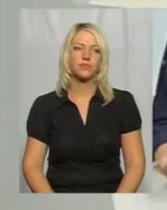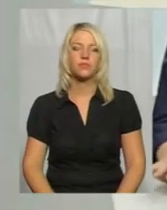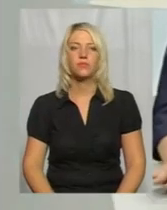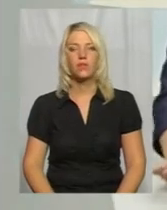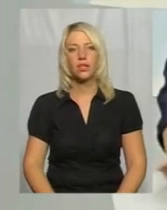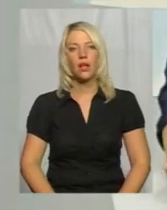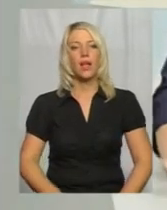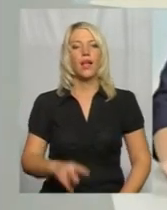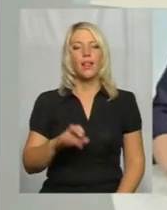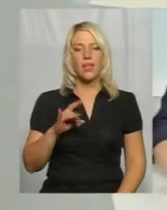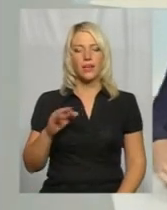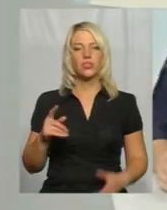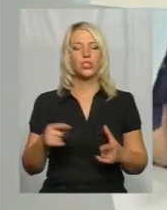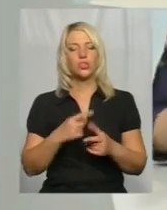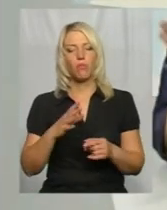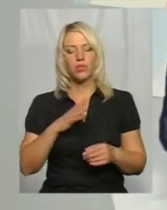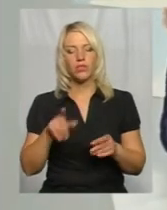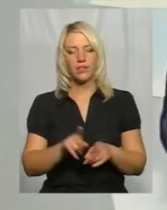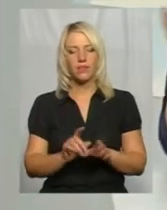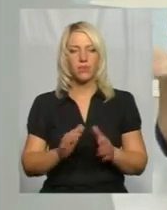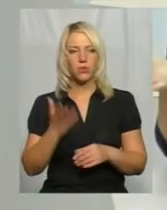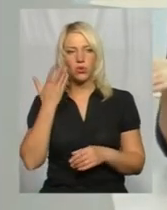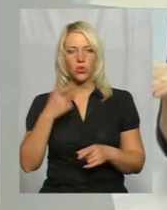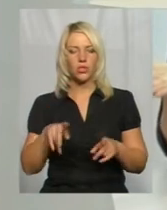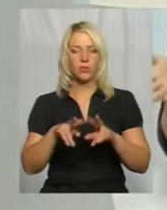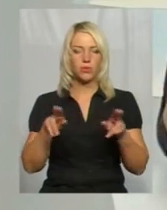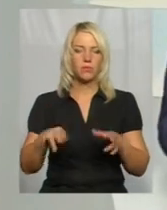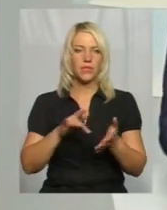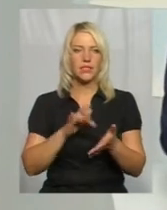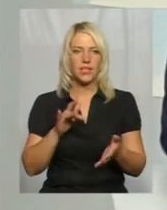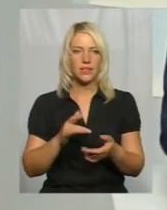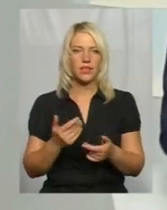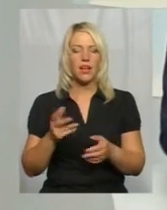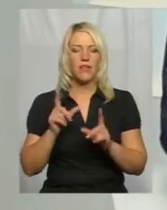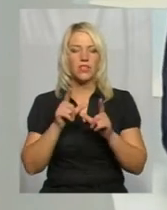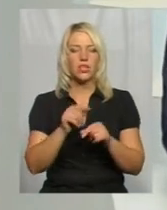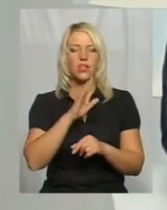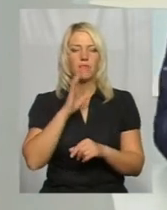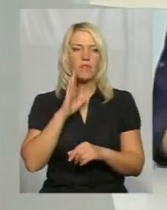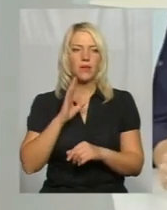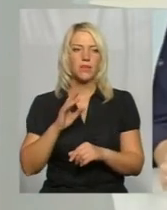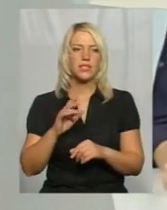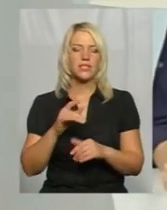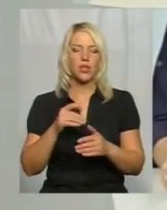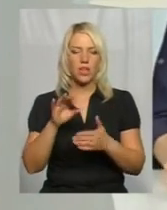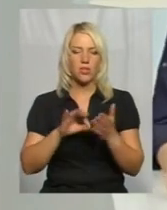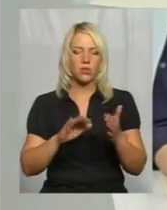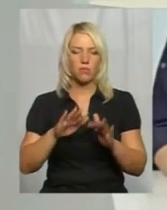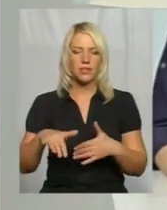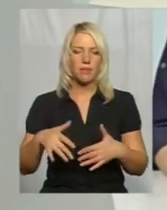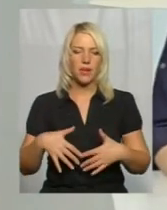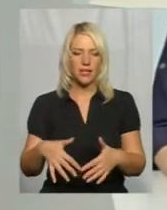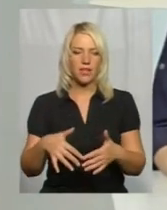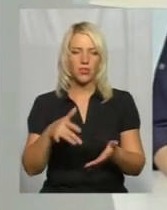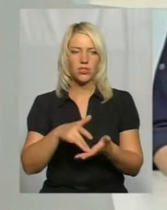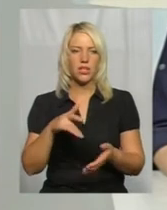Пані Лариса, скажіть, чи були випадки, коли до подібних центрів, а можливо саме до цього, вирушали мами одразу з періоднательного Однозначно. Ми